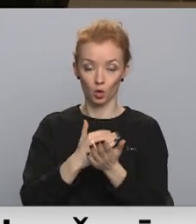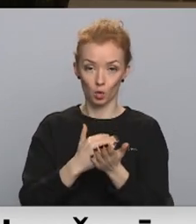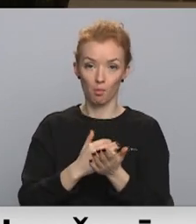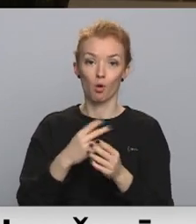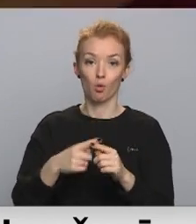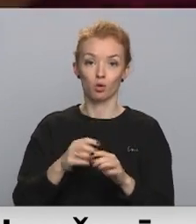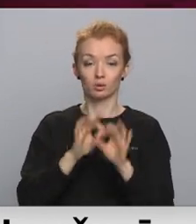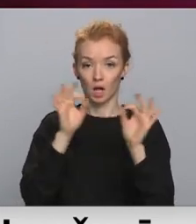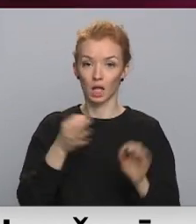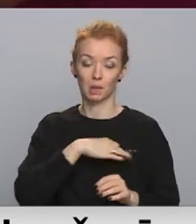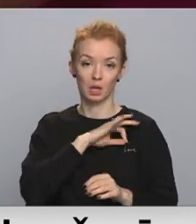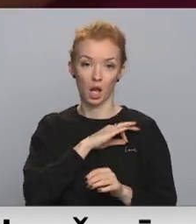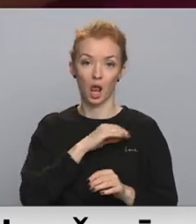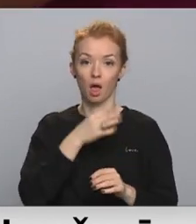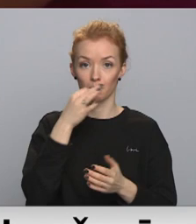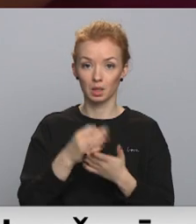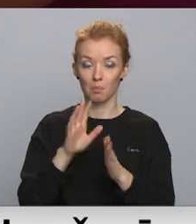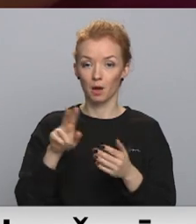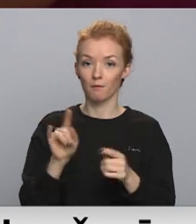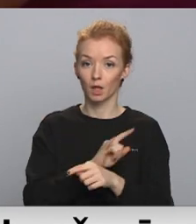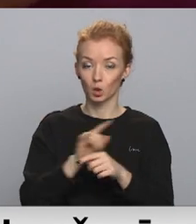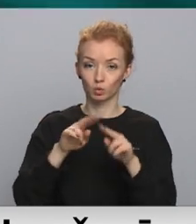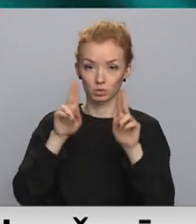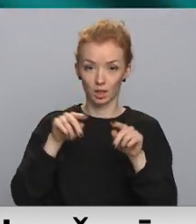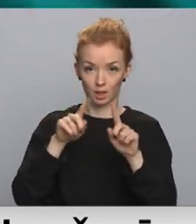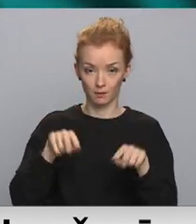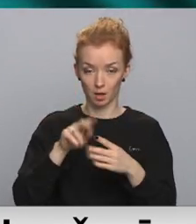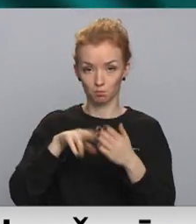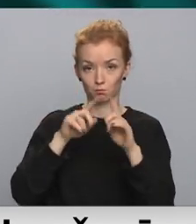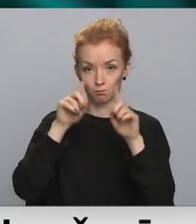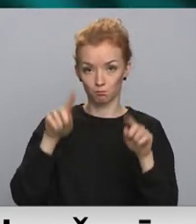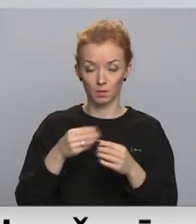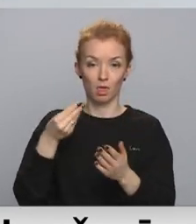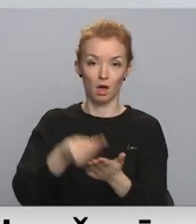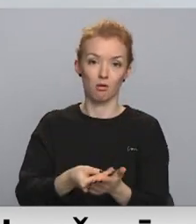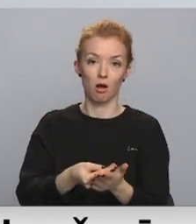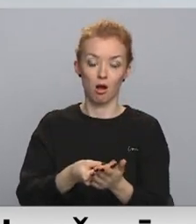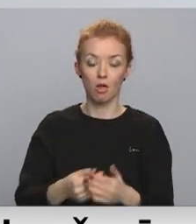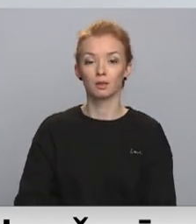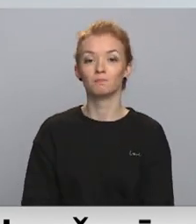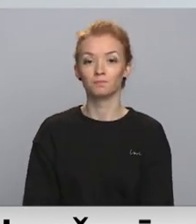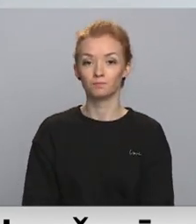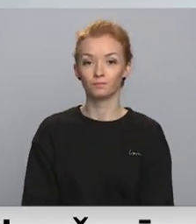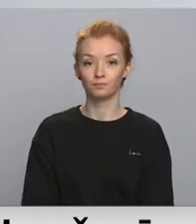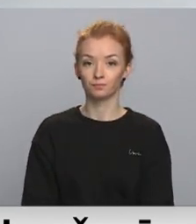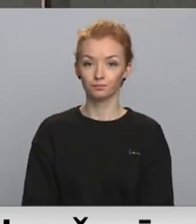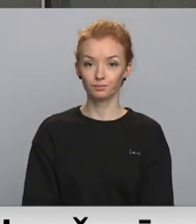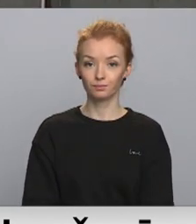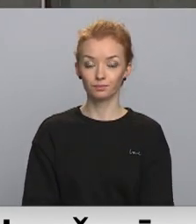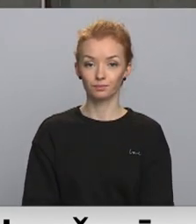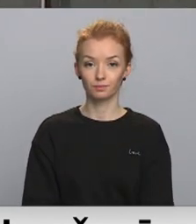noteikti krimināla atbildība ar viltotu vakcinācijas testēšanas vai pārslimošanas certifikāta iegādi. Madar Līdzītelavs Perševicis,